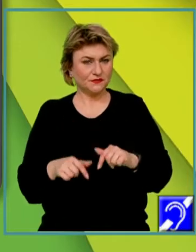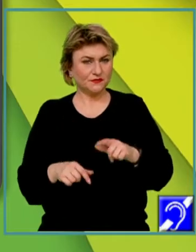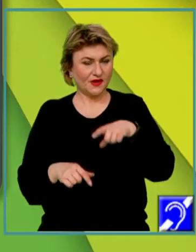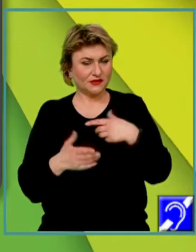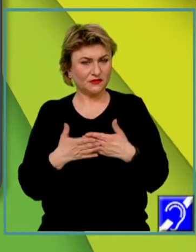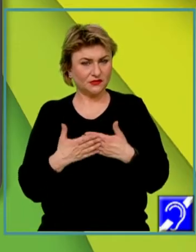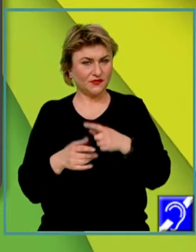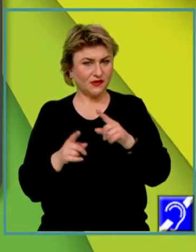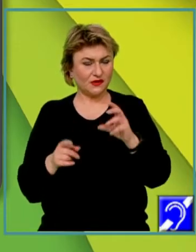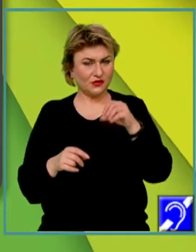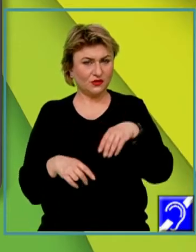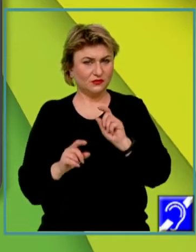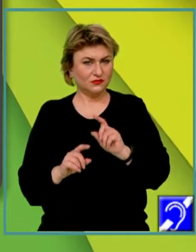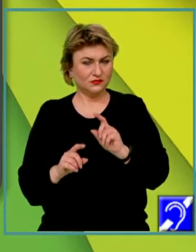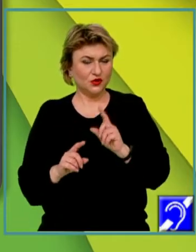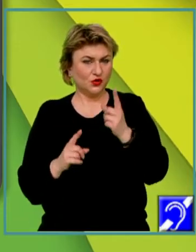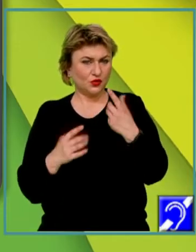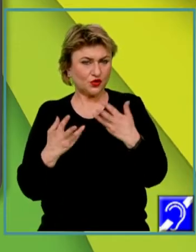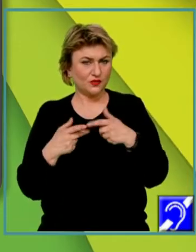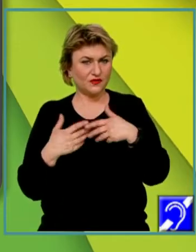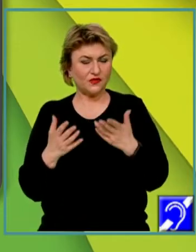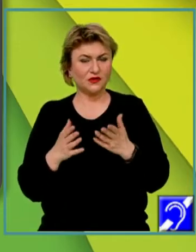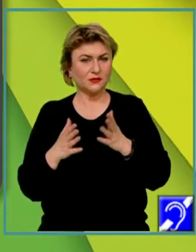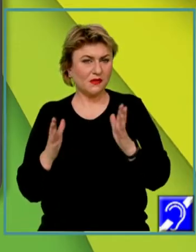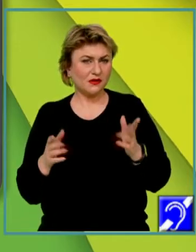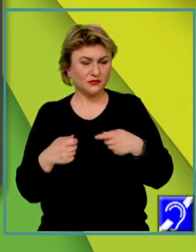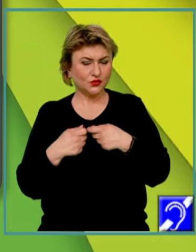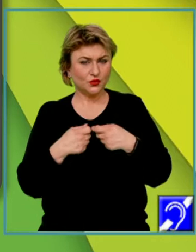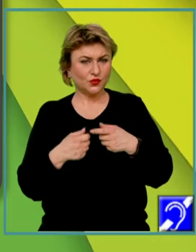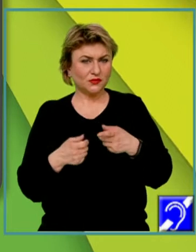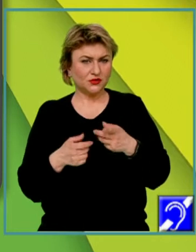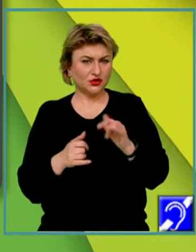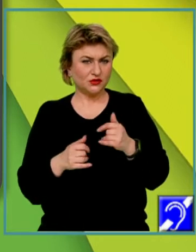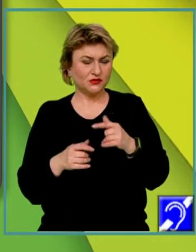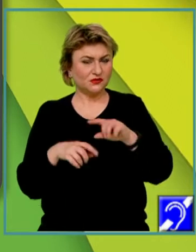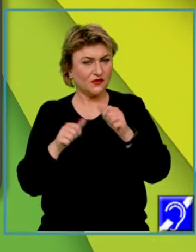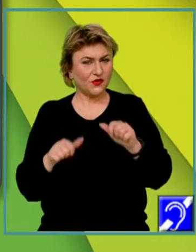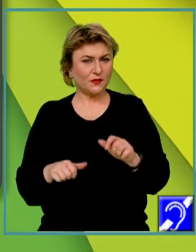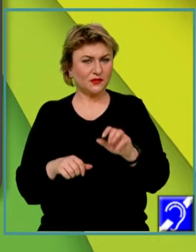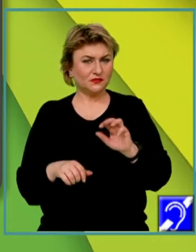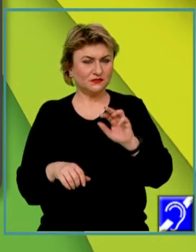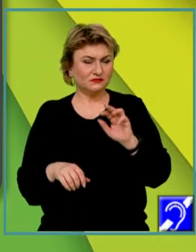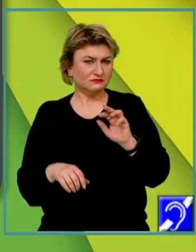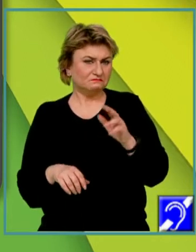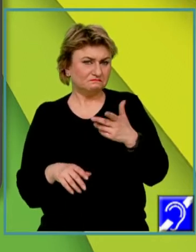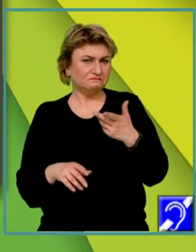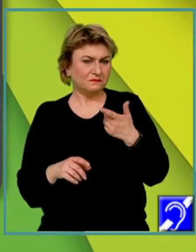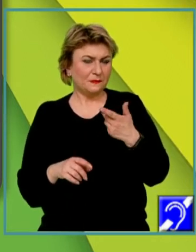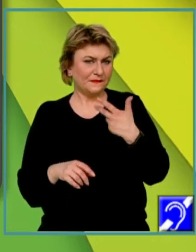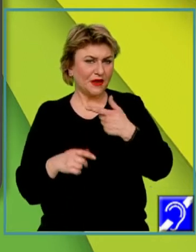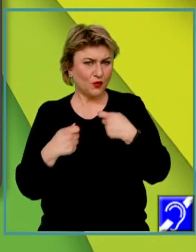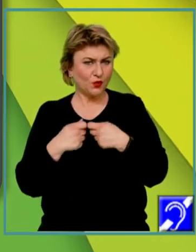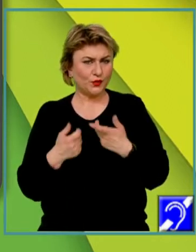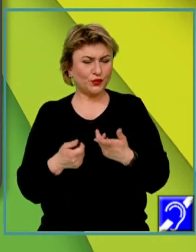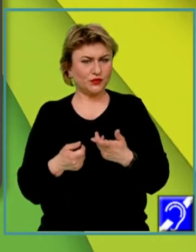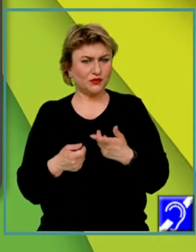acesta. Fiecare om aparține unui număr foarte mare de grupuri. În fapt, ne formăm și trăim și prin grupuri. Grupul